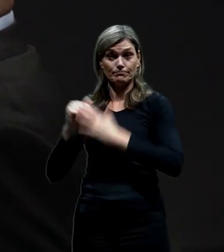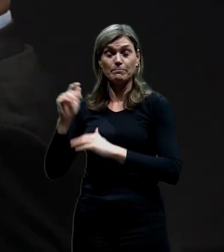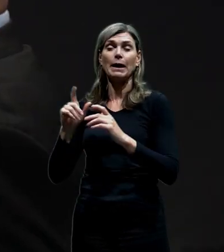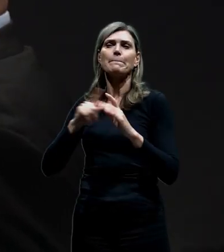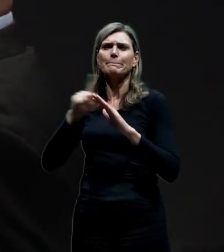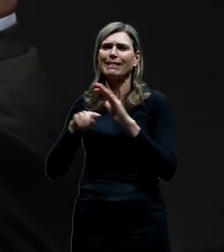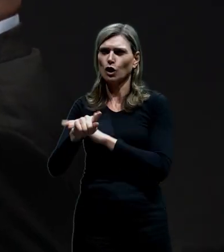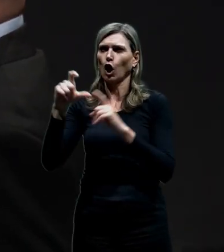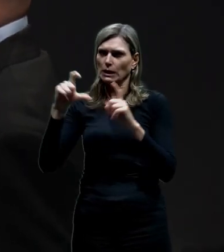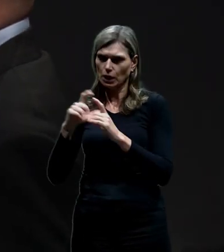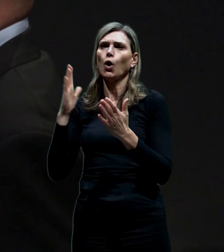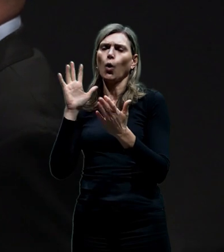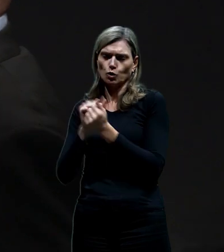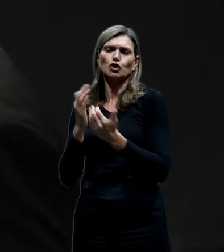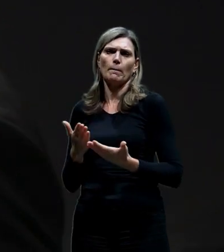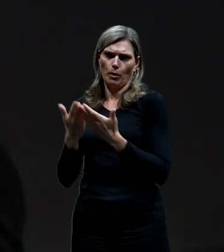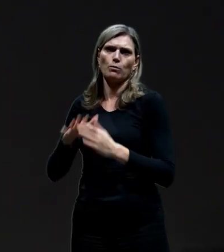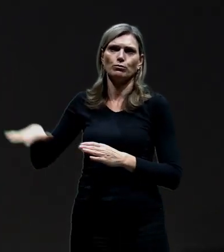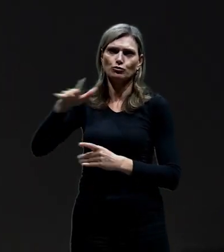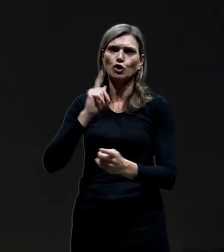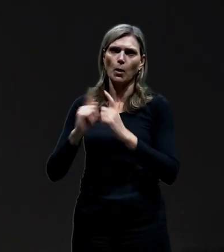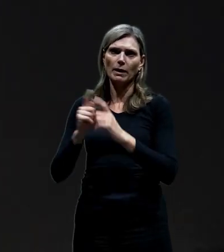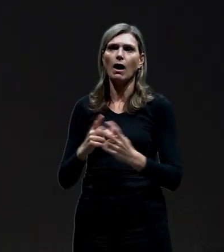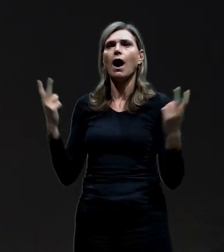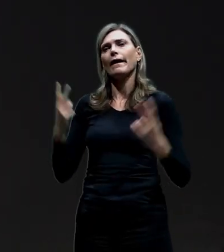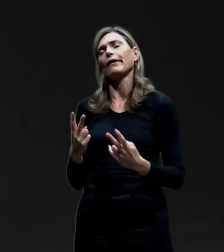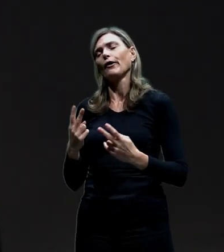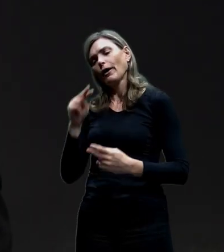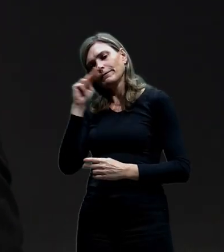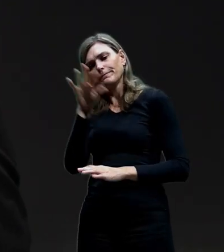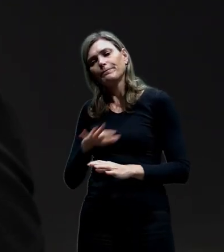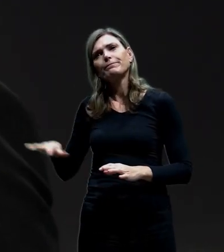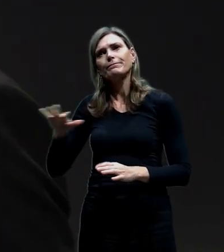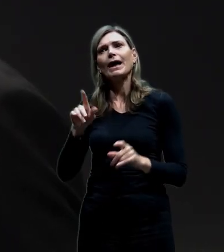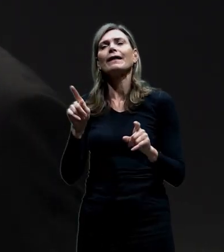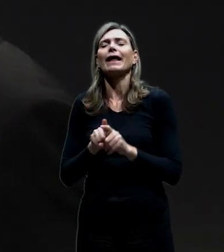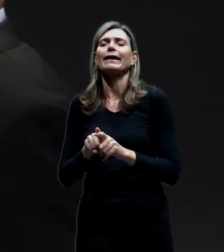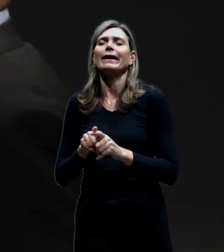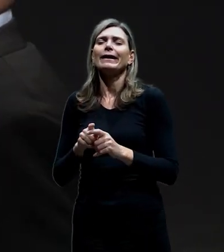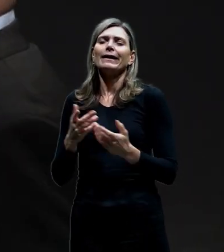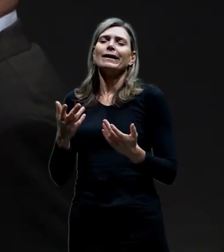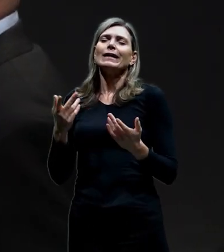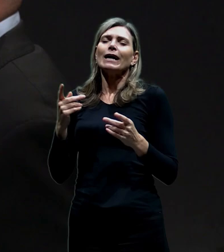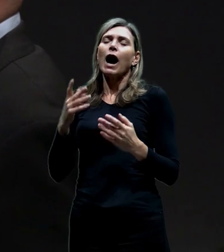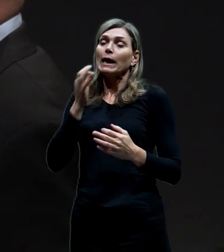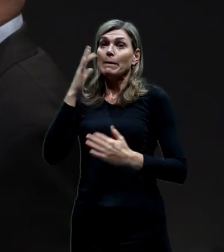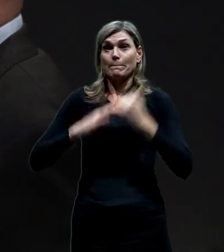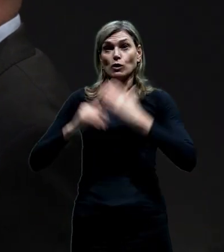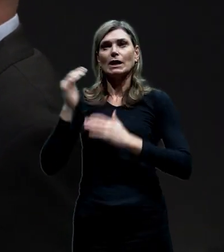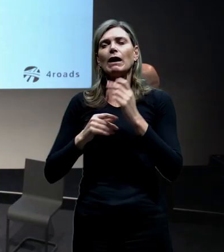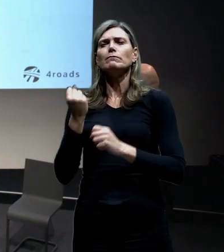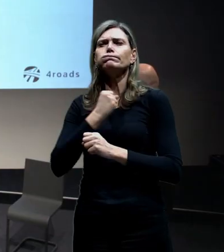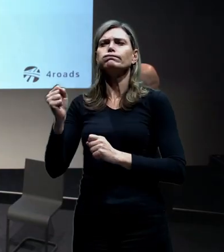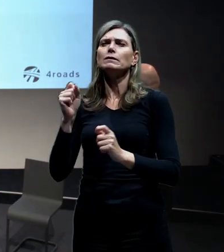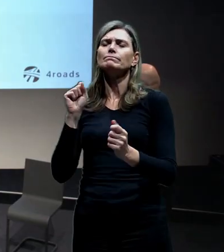Z toho širokého hlediska celorepublikového tomu pomůžou vysokorychlostní tratě. Pokud si